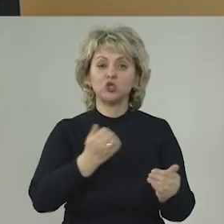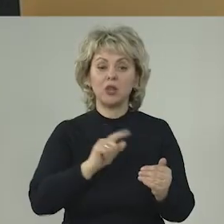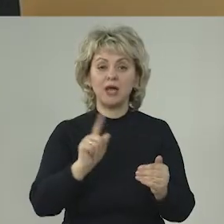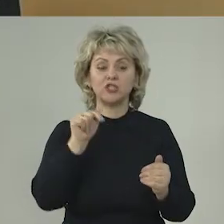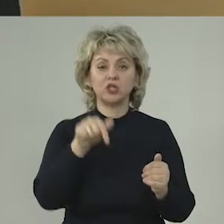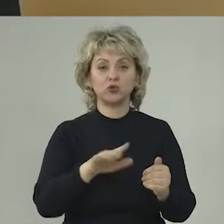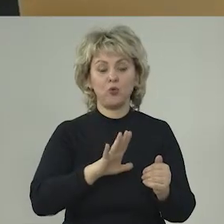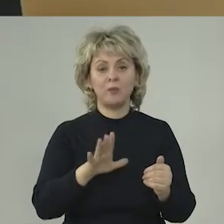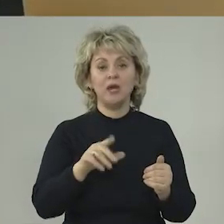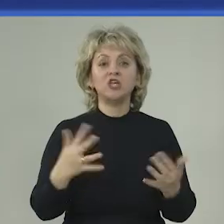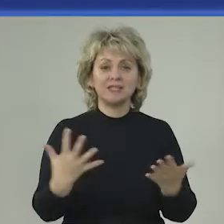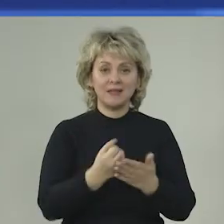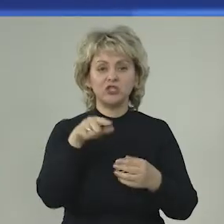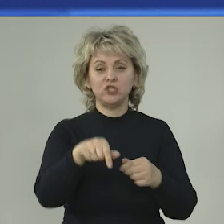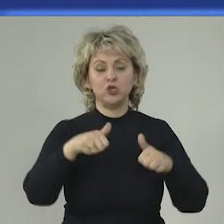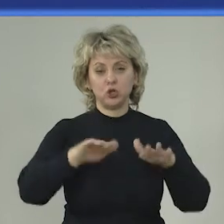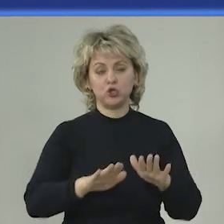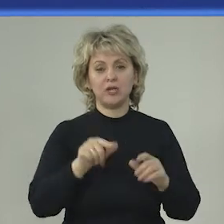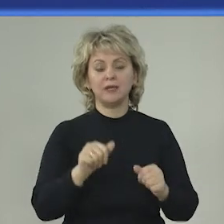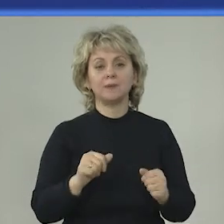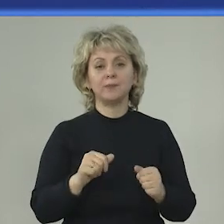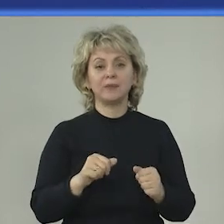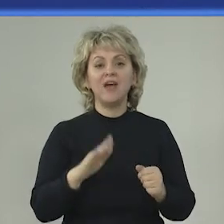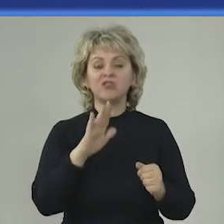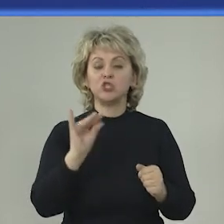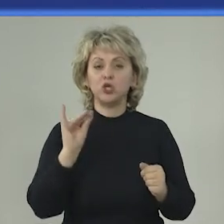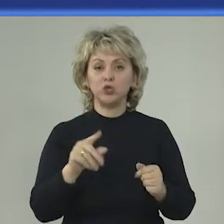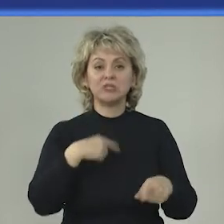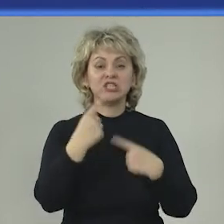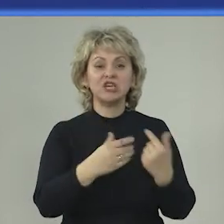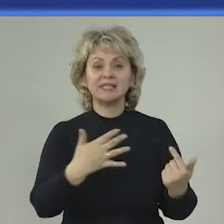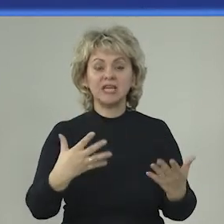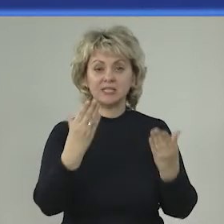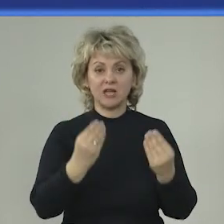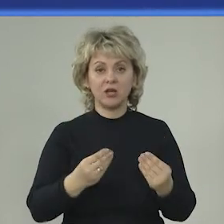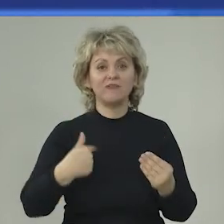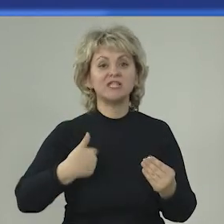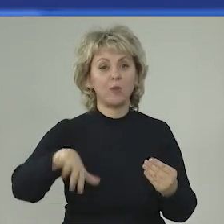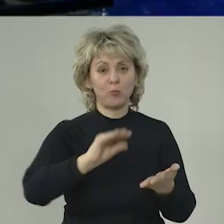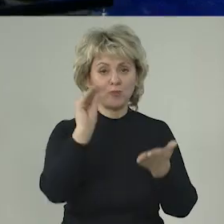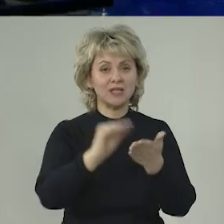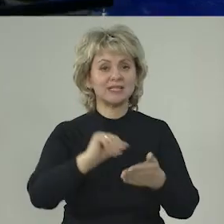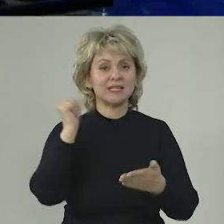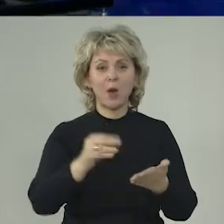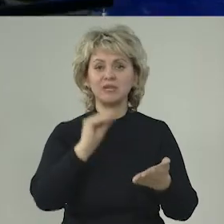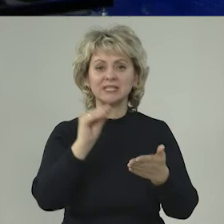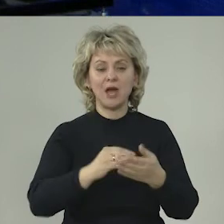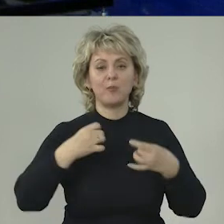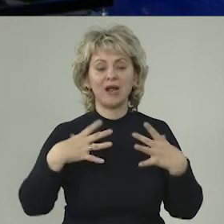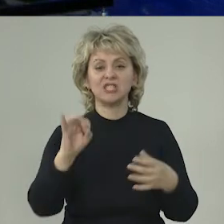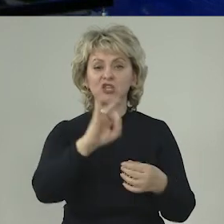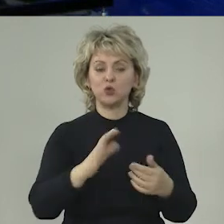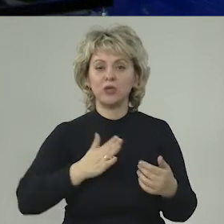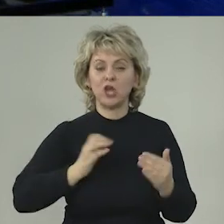желательно это будем добавлять. Нужно искать решение. Спасибо. Василий Юрьевич, через несколько дней все мы будем отмечать самый значимый